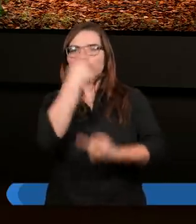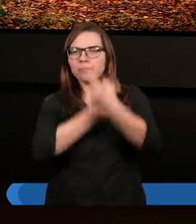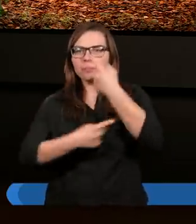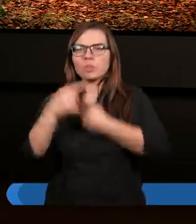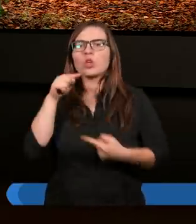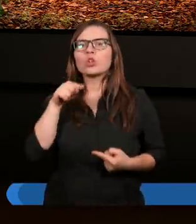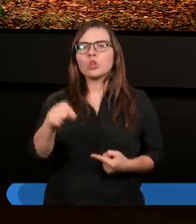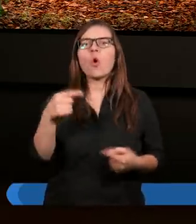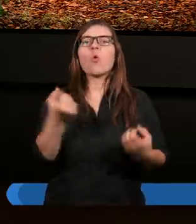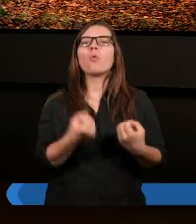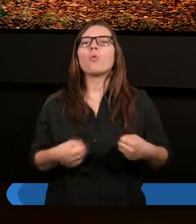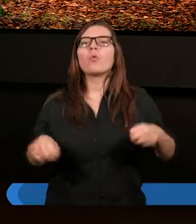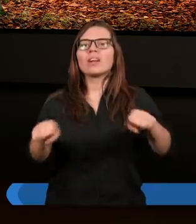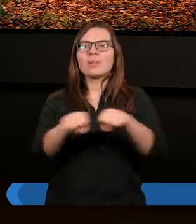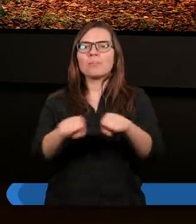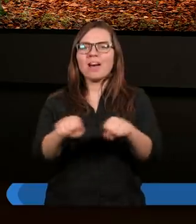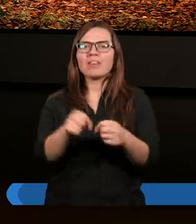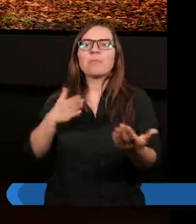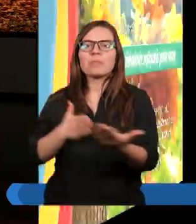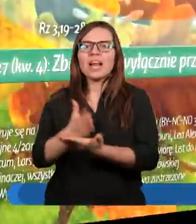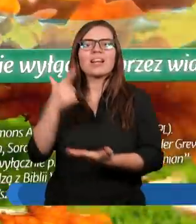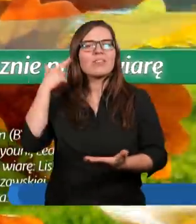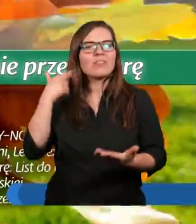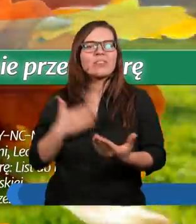to usprawiedliwienie przez wiarę.